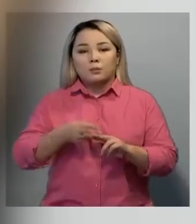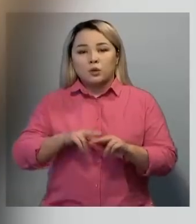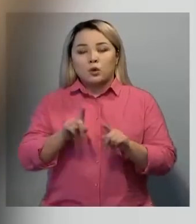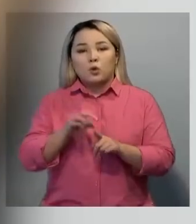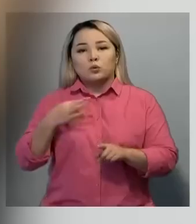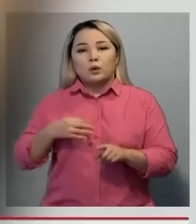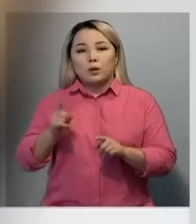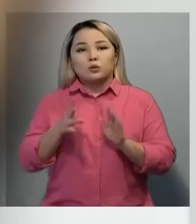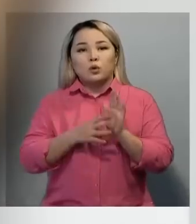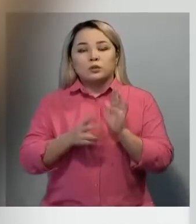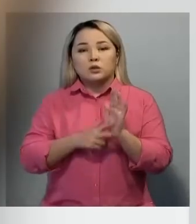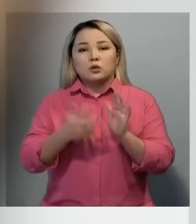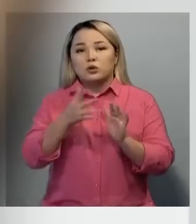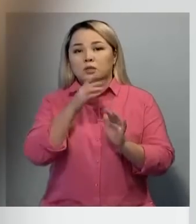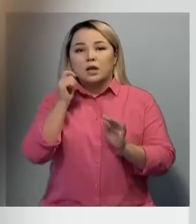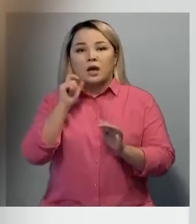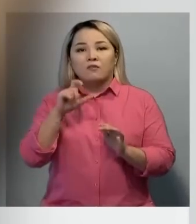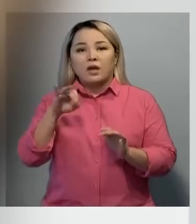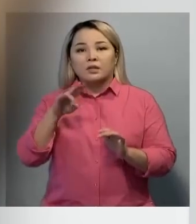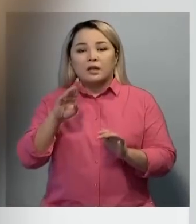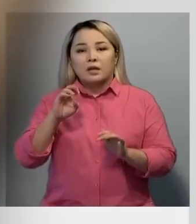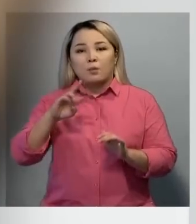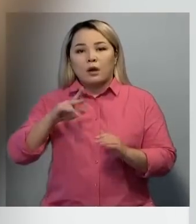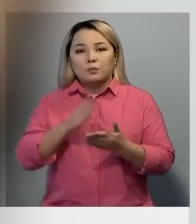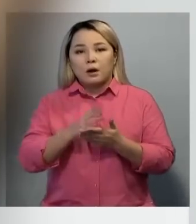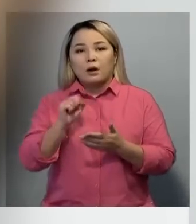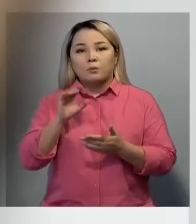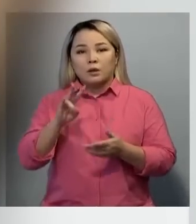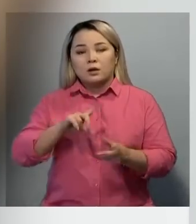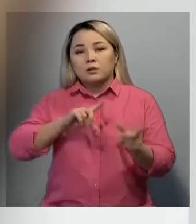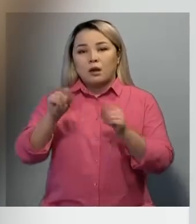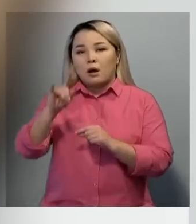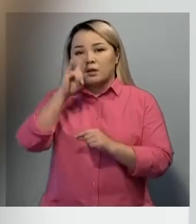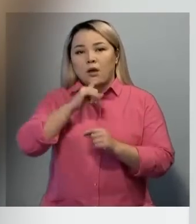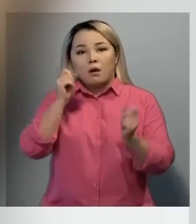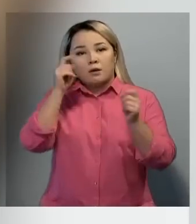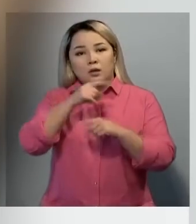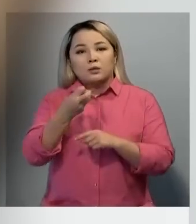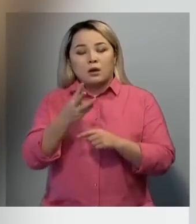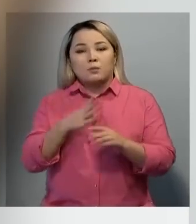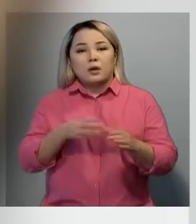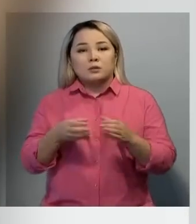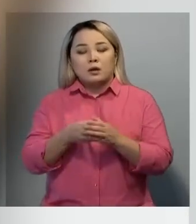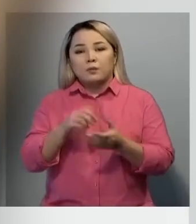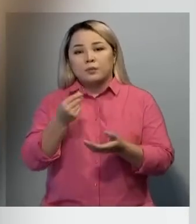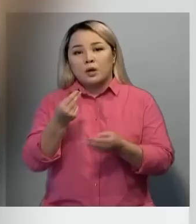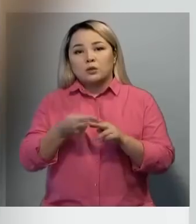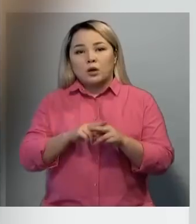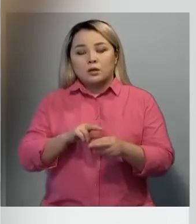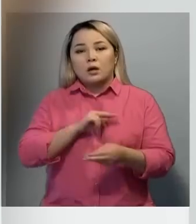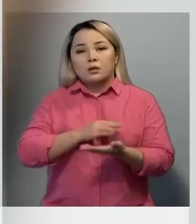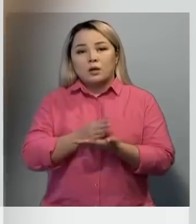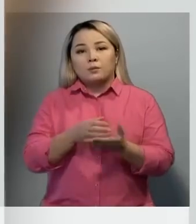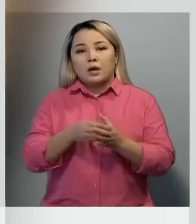жылдыған Ефенде Кемал есімді азаматтың ақпанда Қазақстаннан кеткен анықталды. Бір ғатар коммерциялық қасы бұрының баршысы